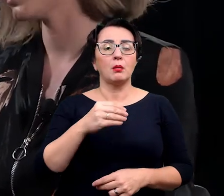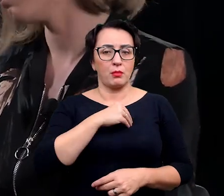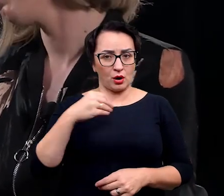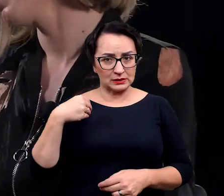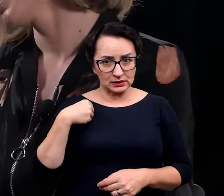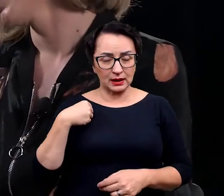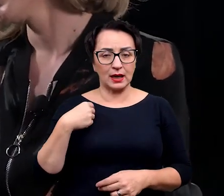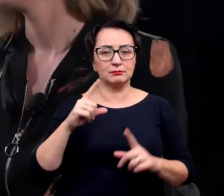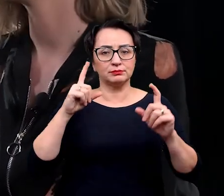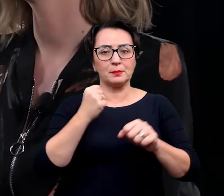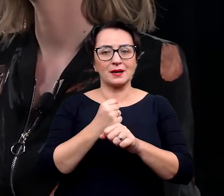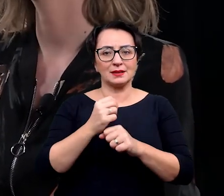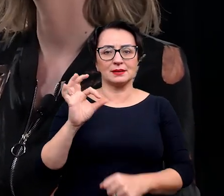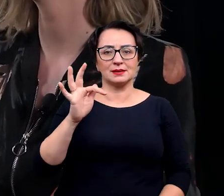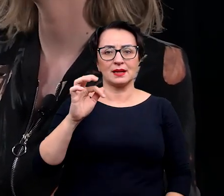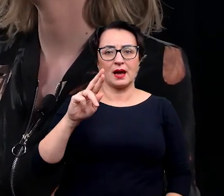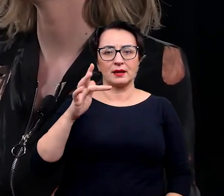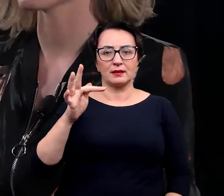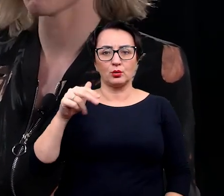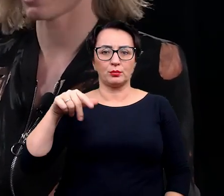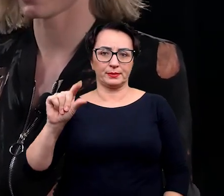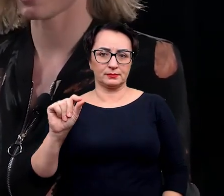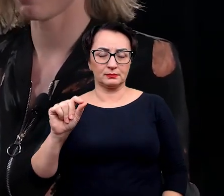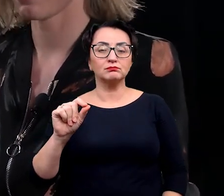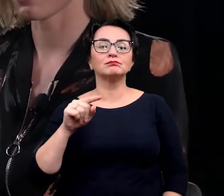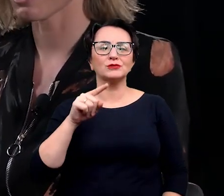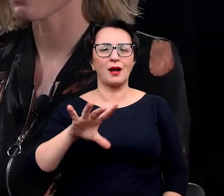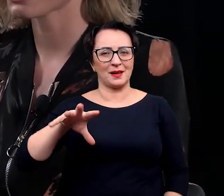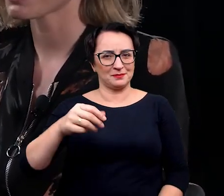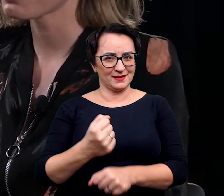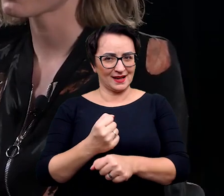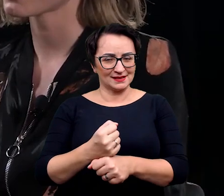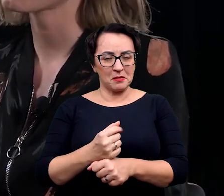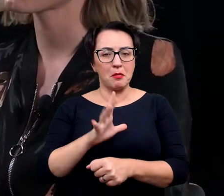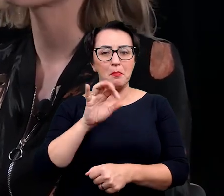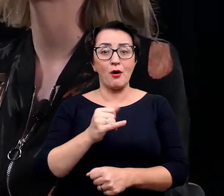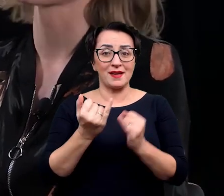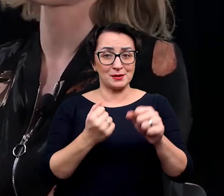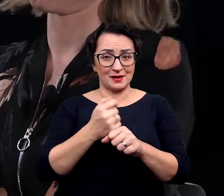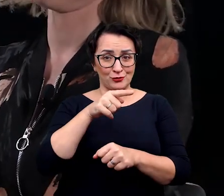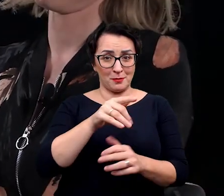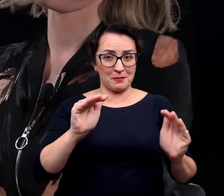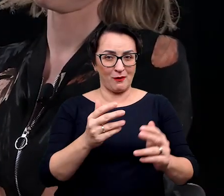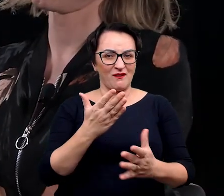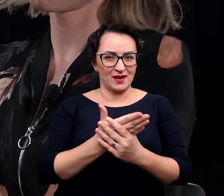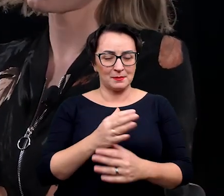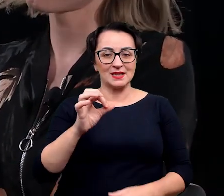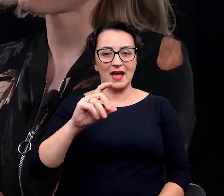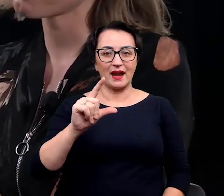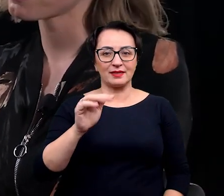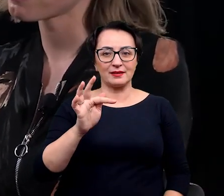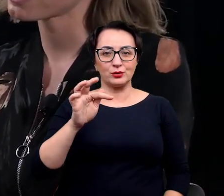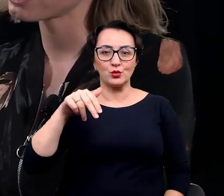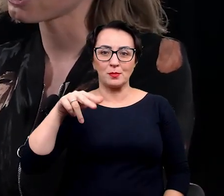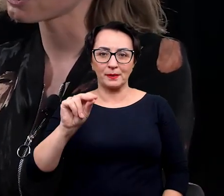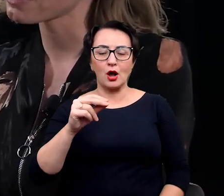startupie. I to jest specyficzna praca, bo jak się pracuje w startupie, to się robi wszystko. Praca w